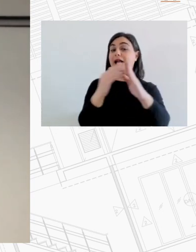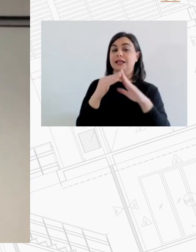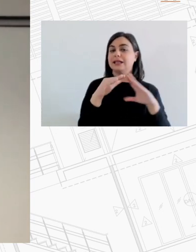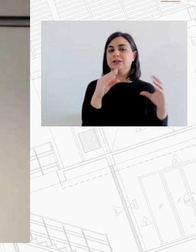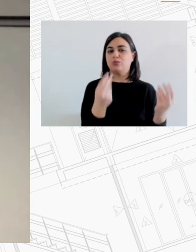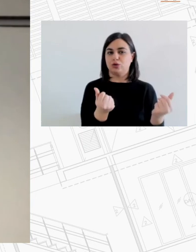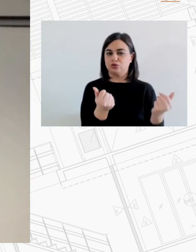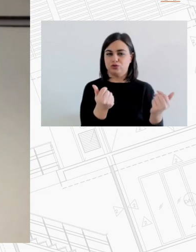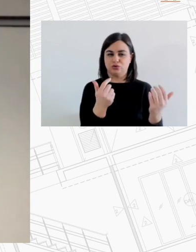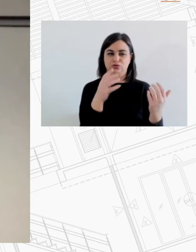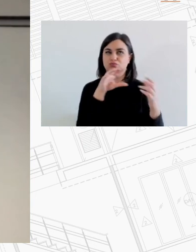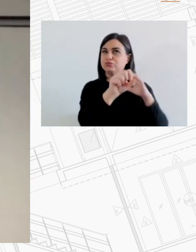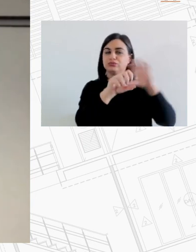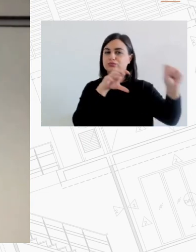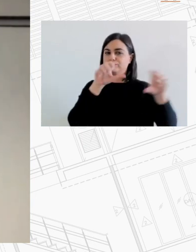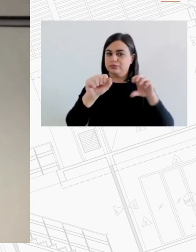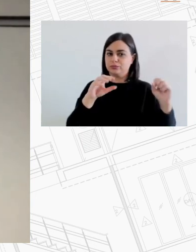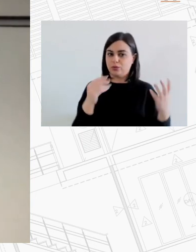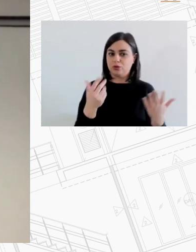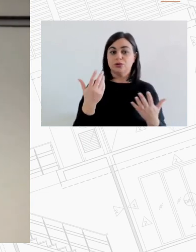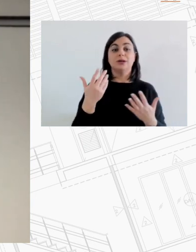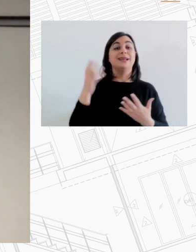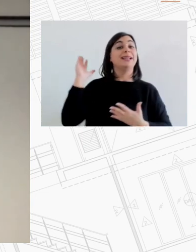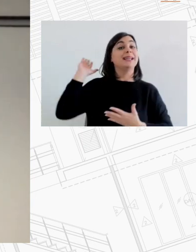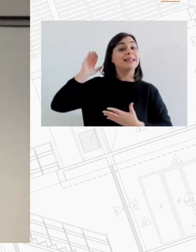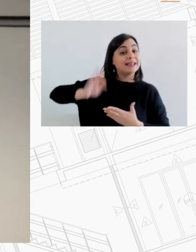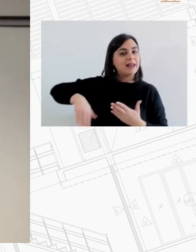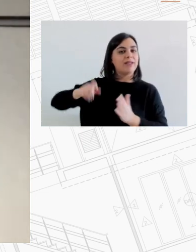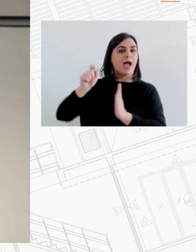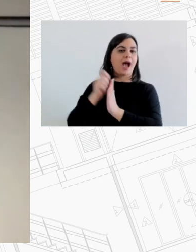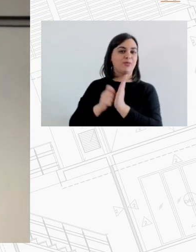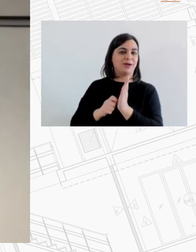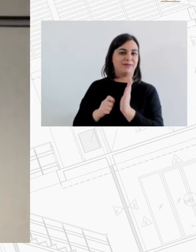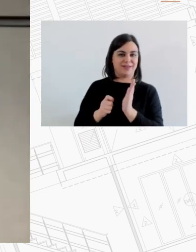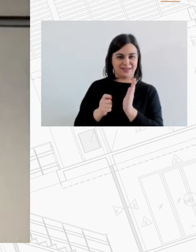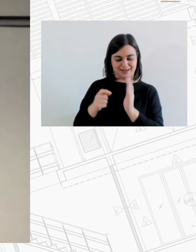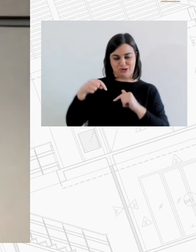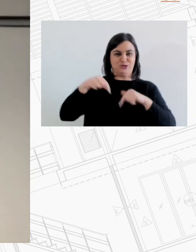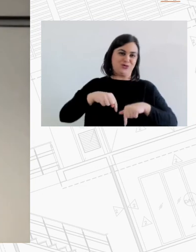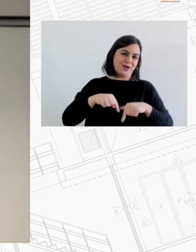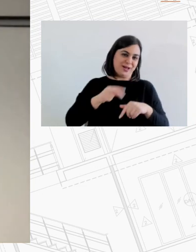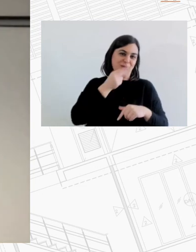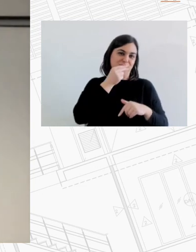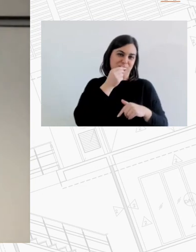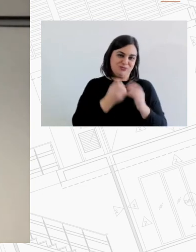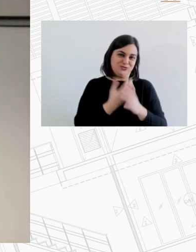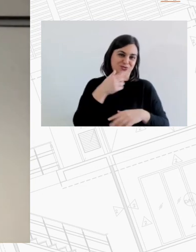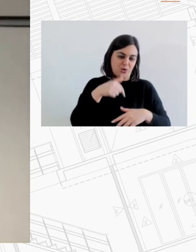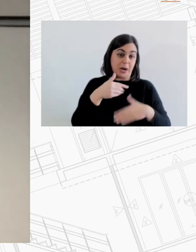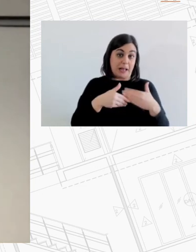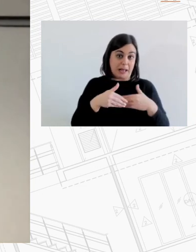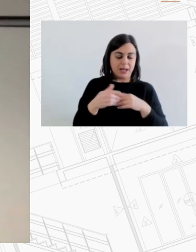η τελευταία απογραφή η οποία είναι ήδη φέτος τώρα αυτές τις μέρες έκλεισε η